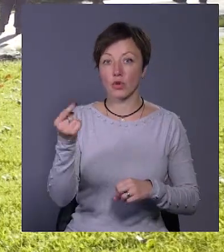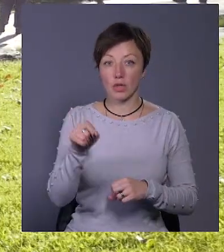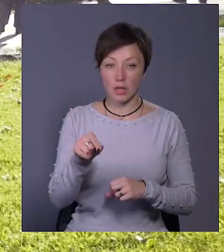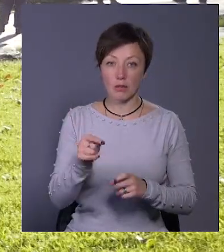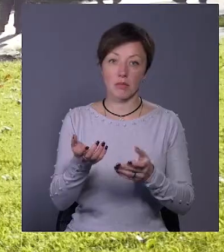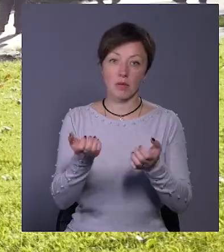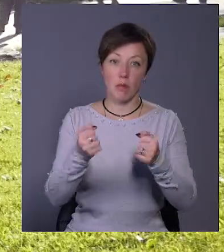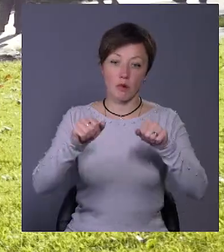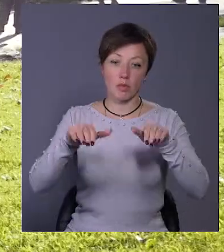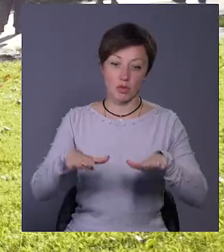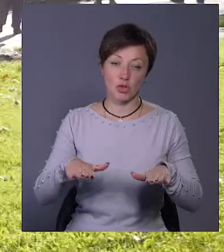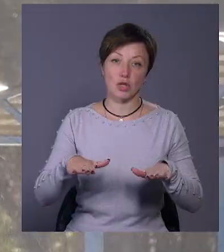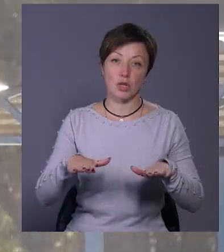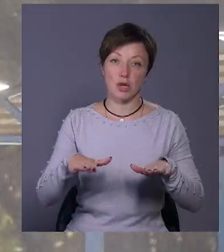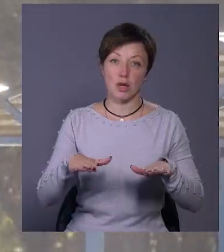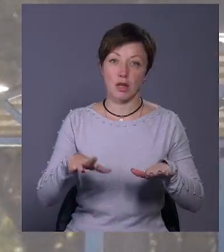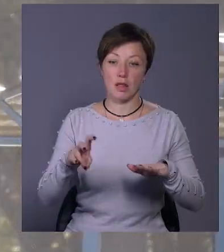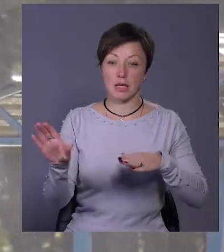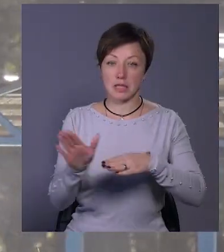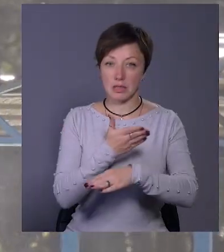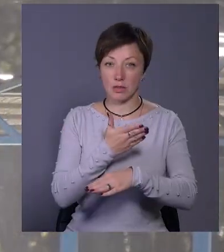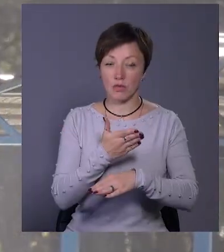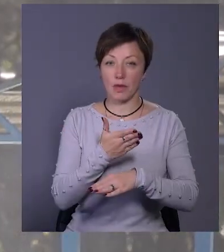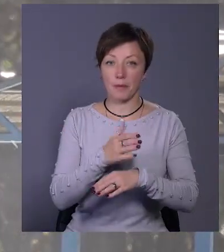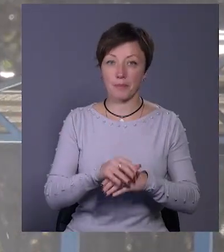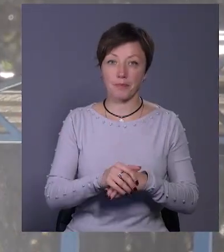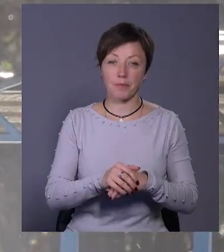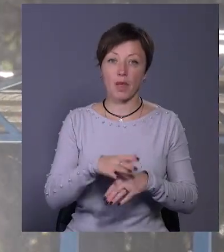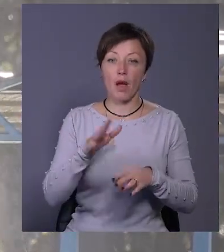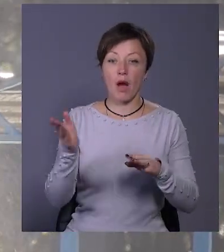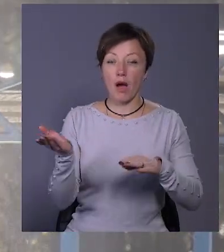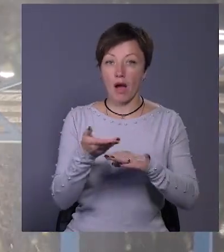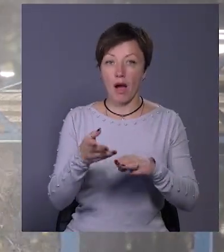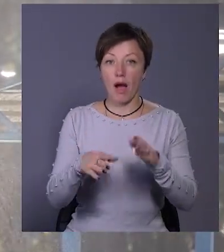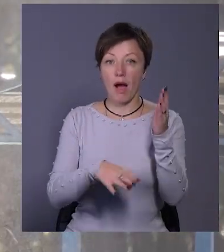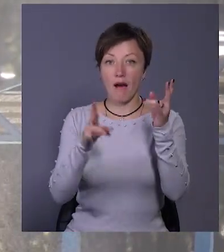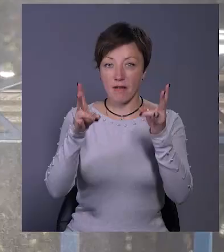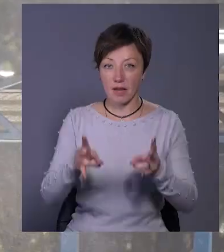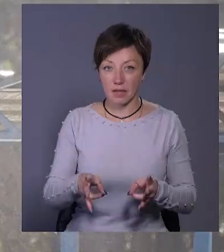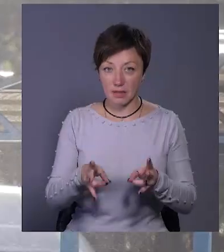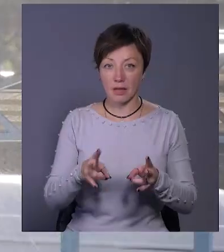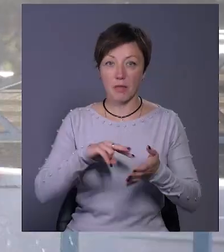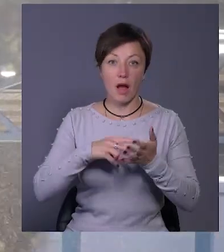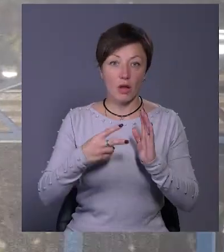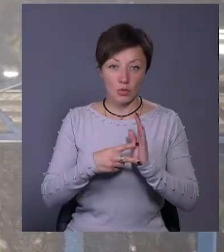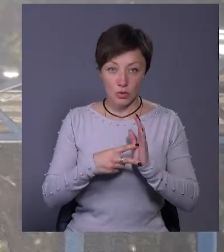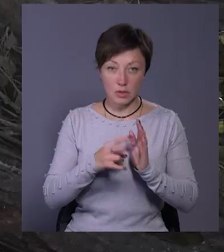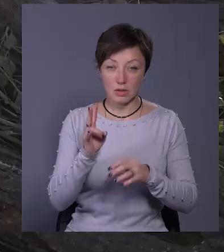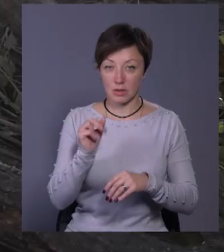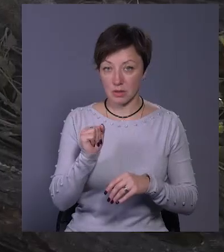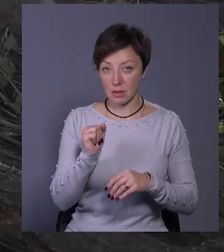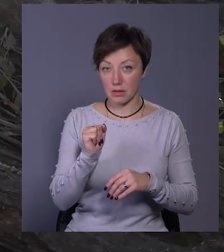приймаємо рішення їх на зрізування. Обрізаємо аварійні гілки, а зрізування то планується на